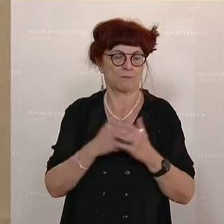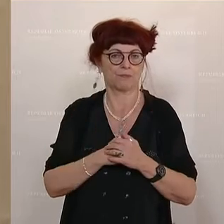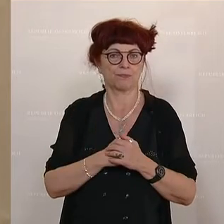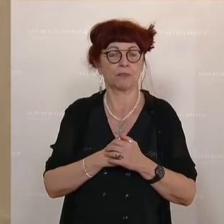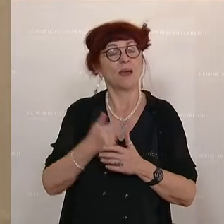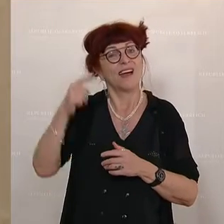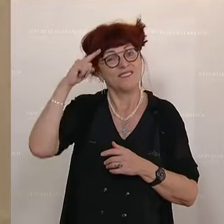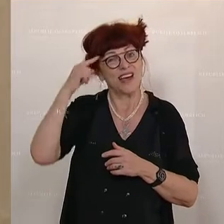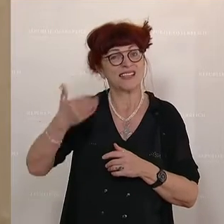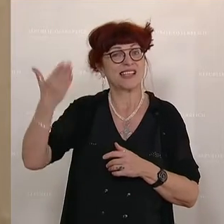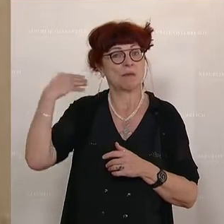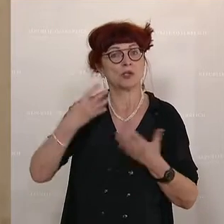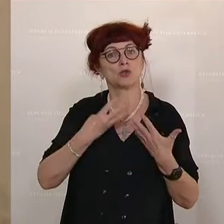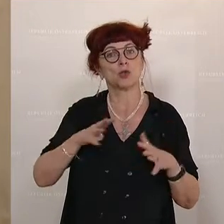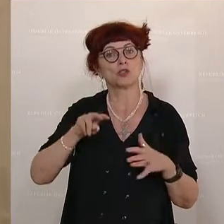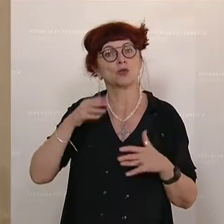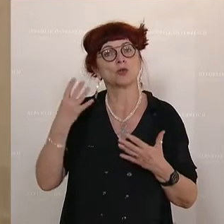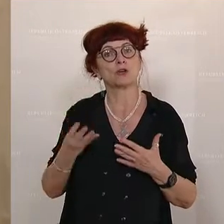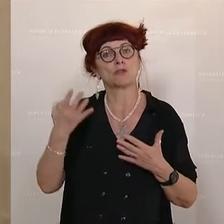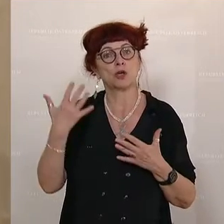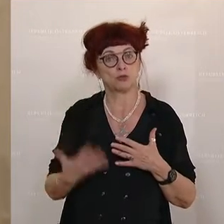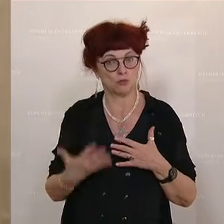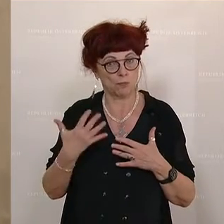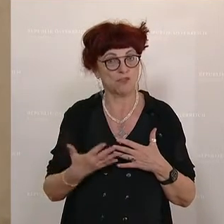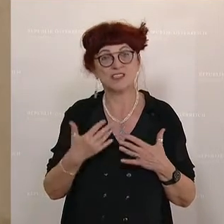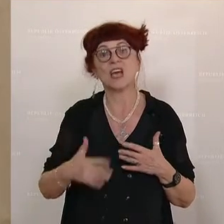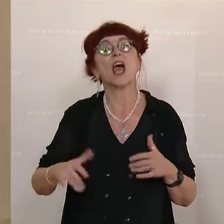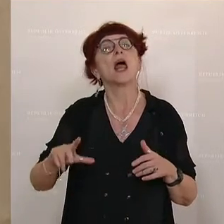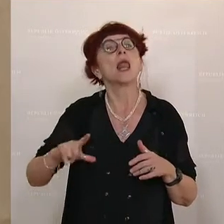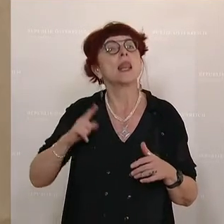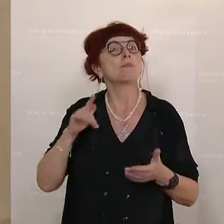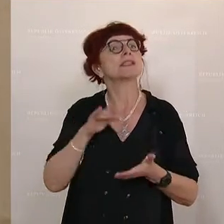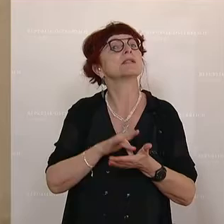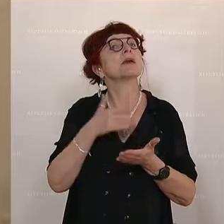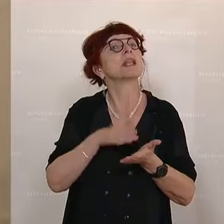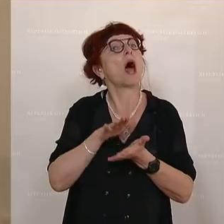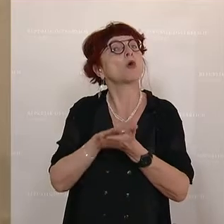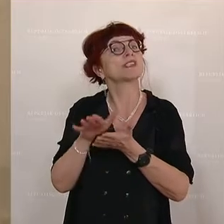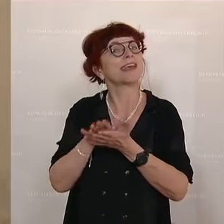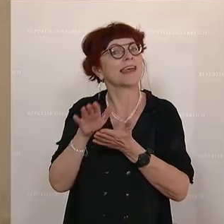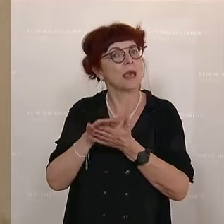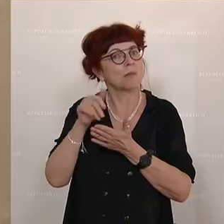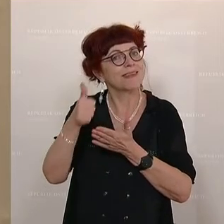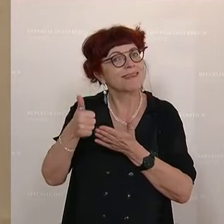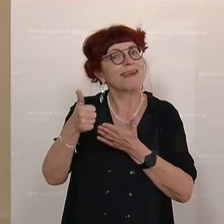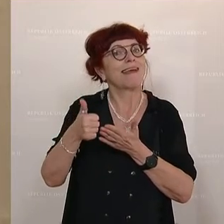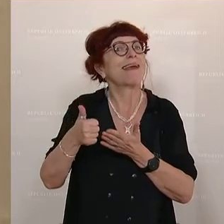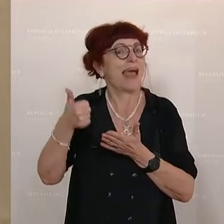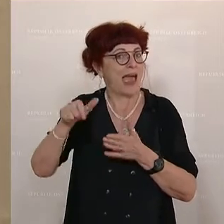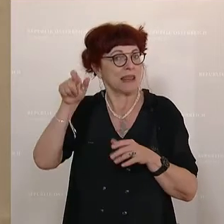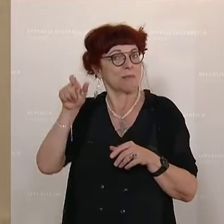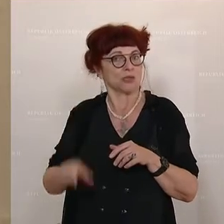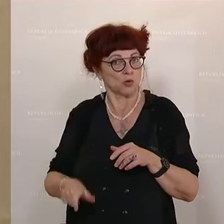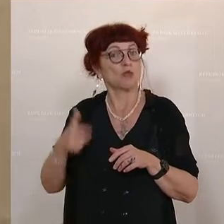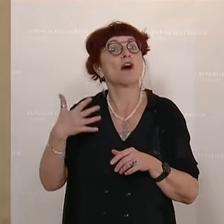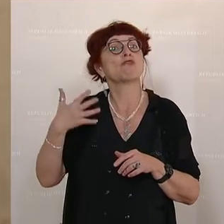Jahr 1954 für Lebensmittel in einem Haushalt ausgegeben ist worden, pro Kopf, dann waren es 45 Prozent. Im